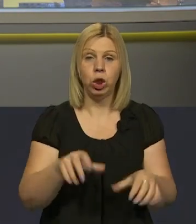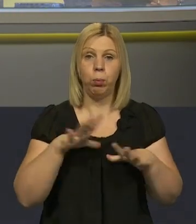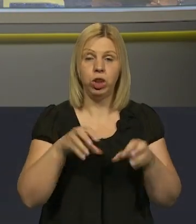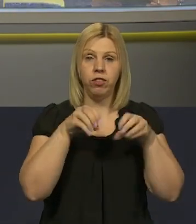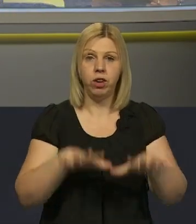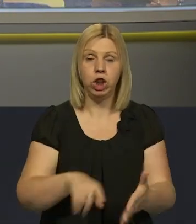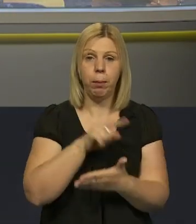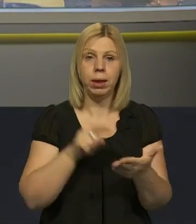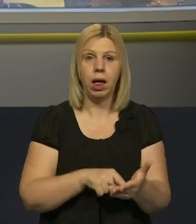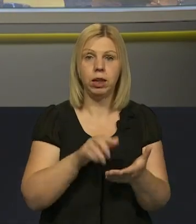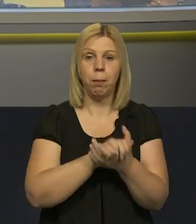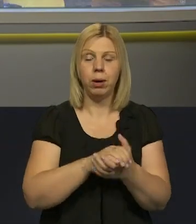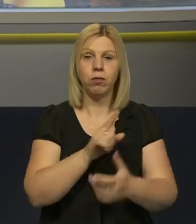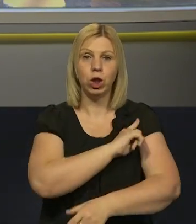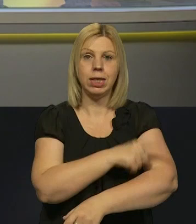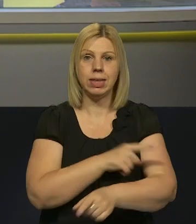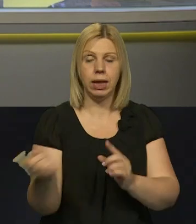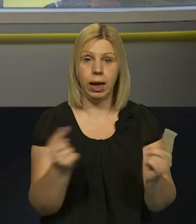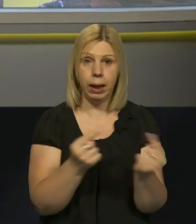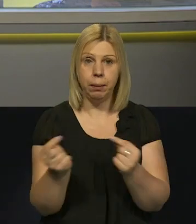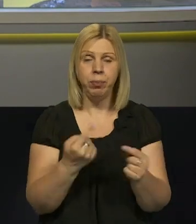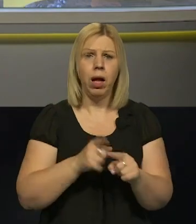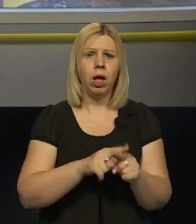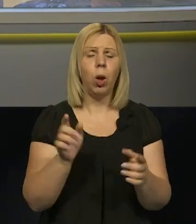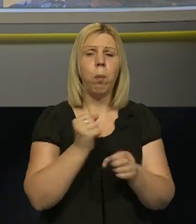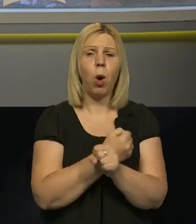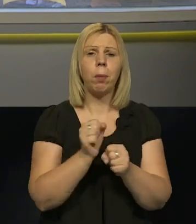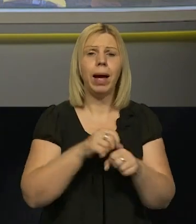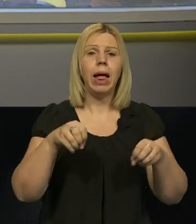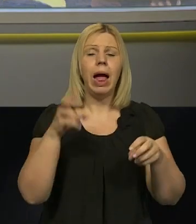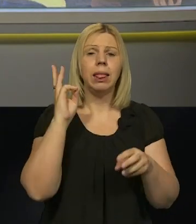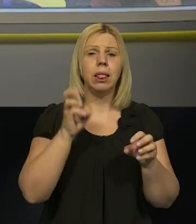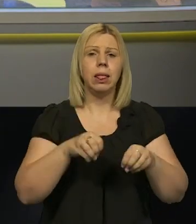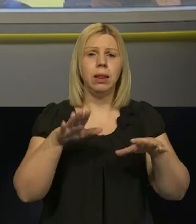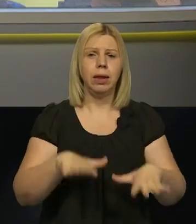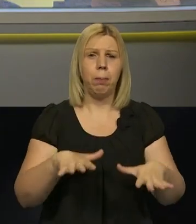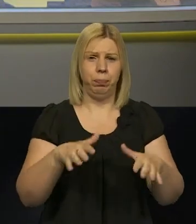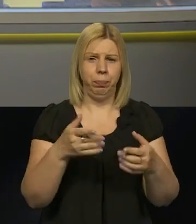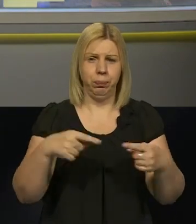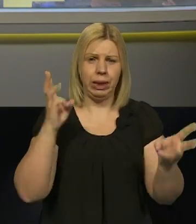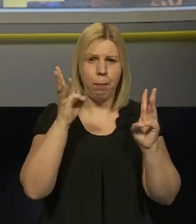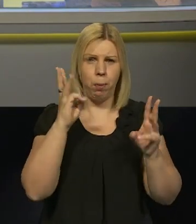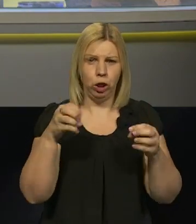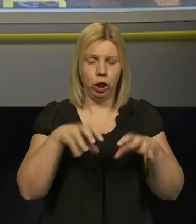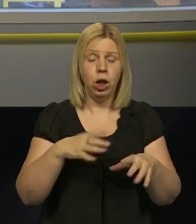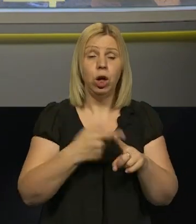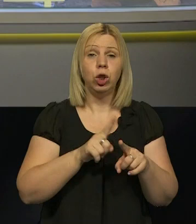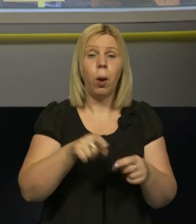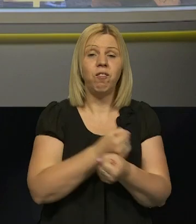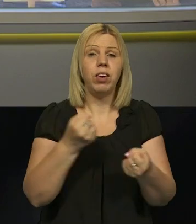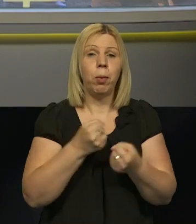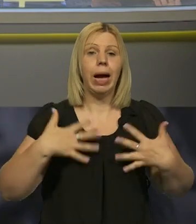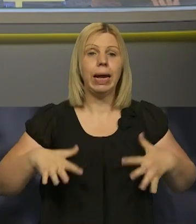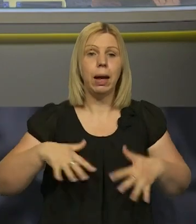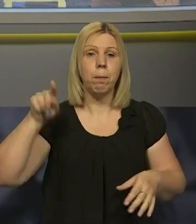вирішити питання миротворчих сил. Це вже боротьба на дипломатичному рівні. Що стосується вибухів у тимчасово окупованому Криму,